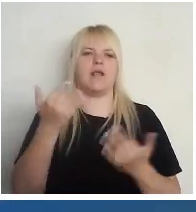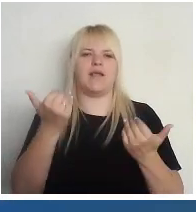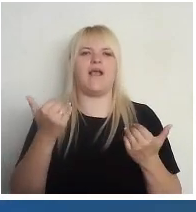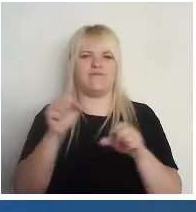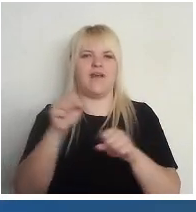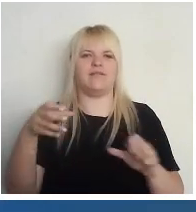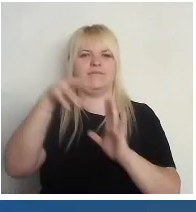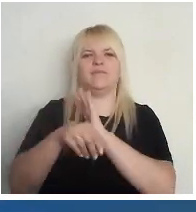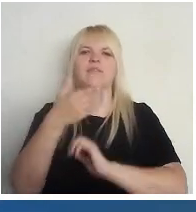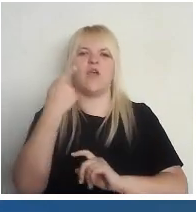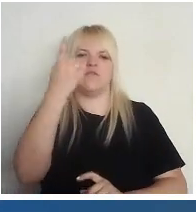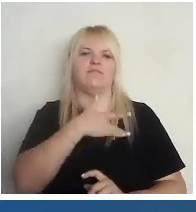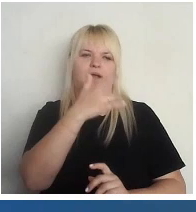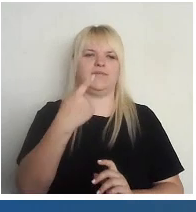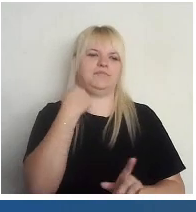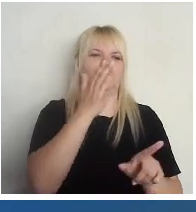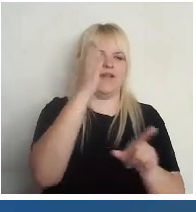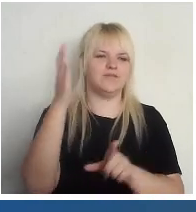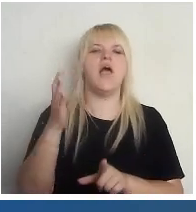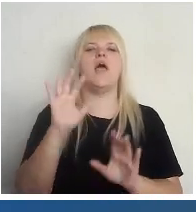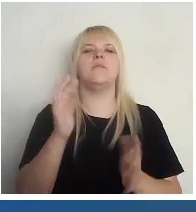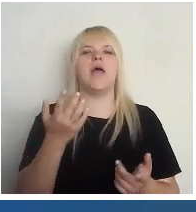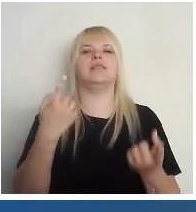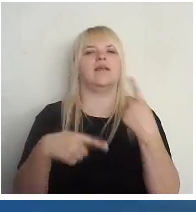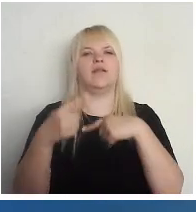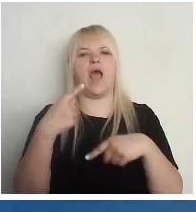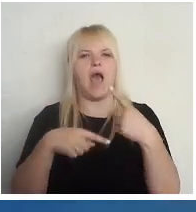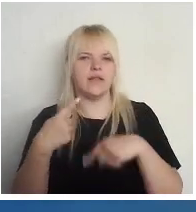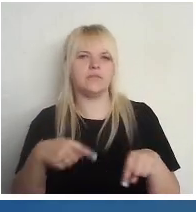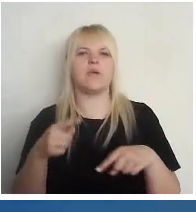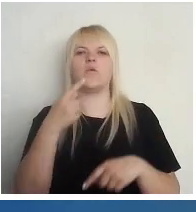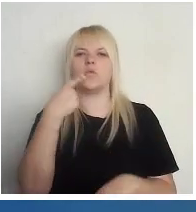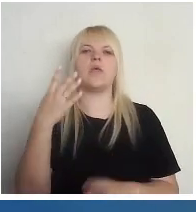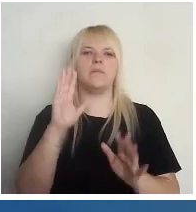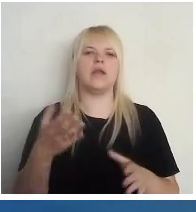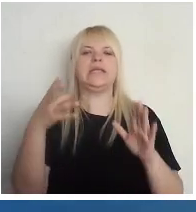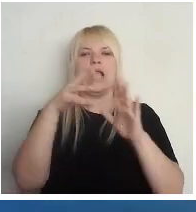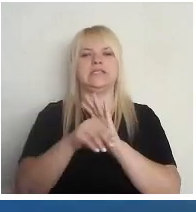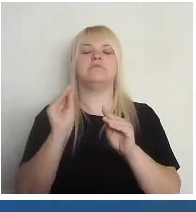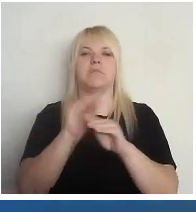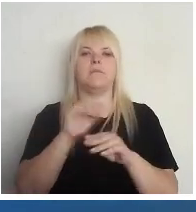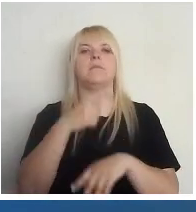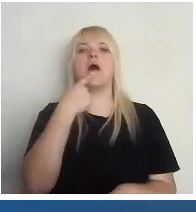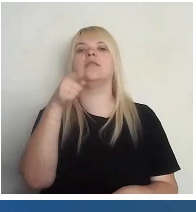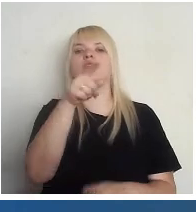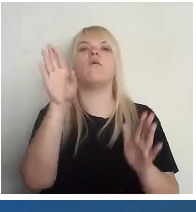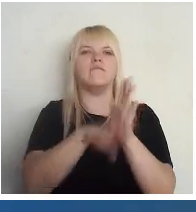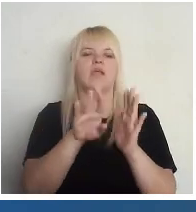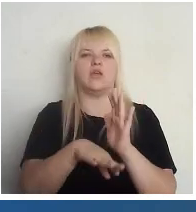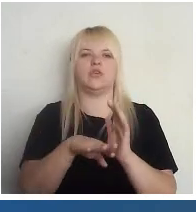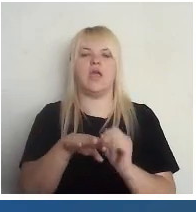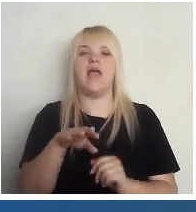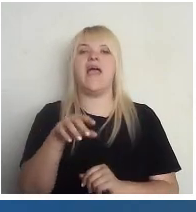un tāpēc tur uz to skatās. Bet, atgriešoties pie iesaizas papilnēšanas, padarīt to vienkāršu, kā es saku, vēlēšanu